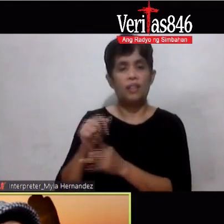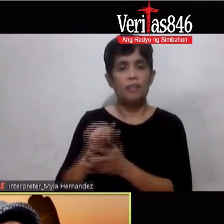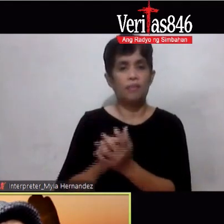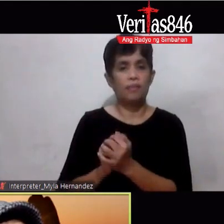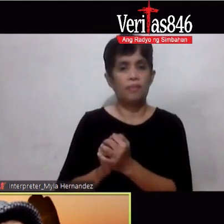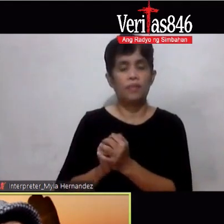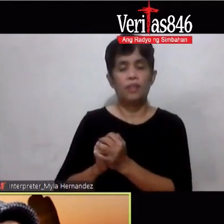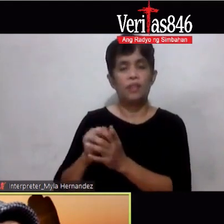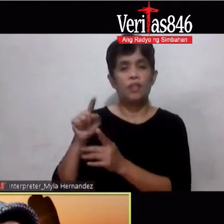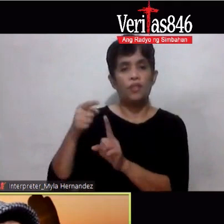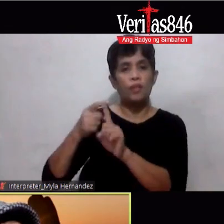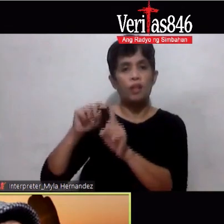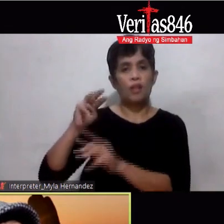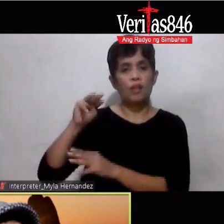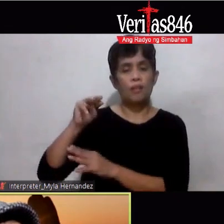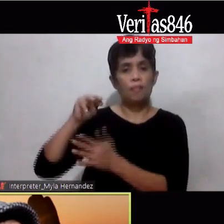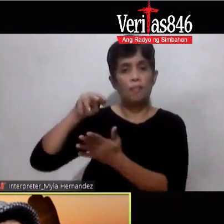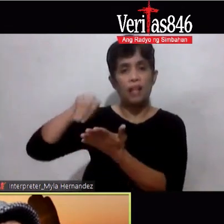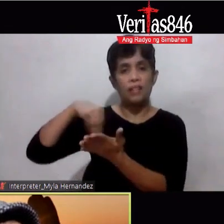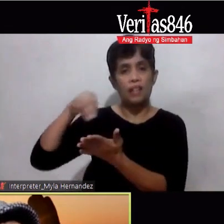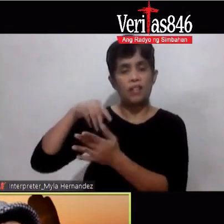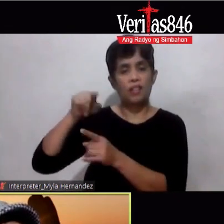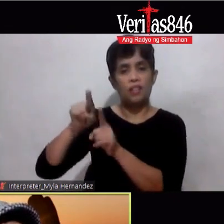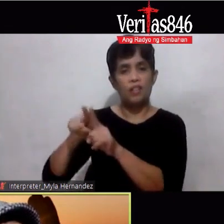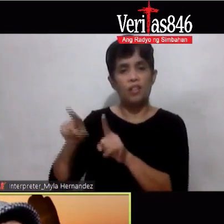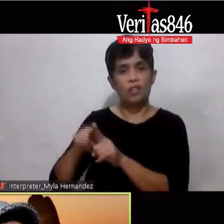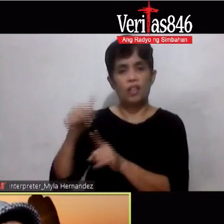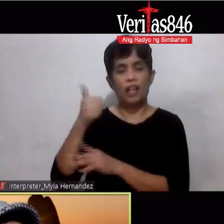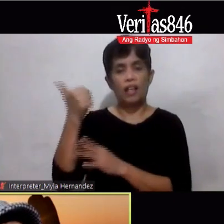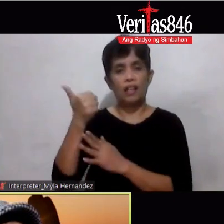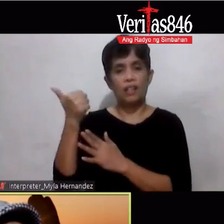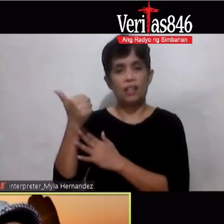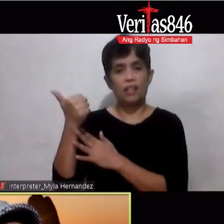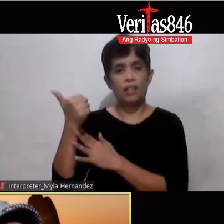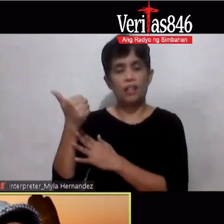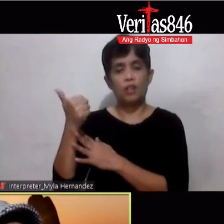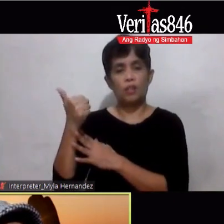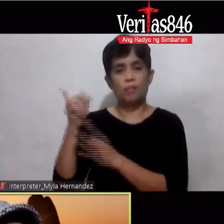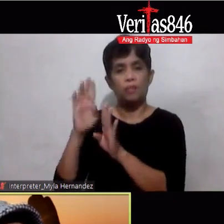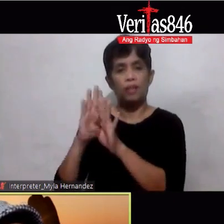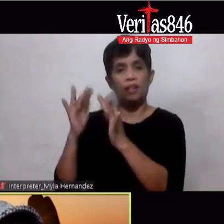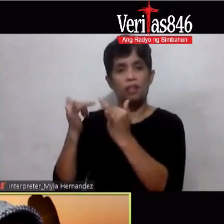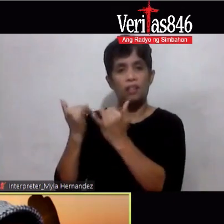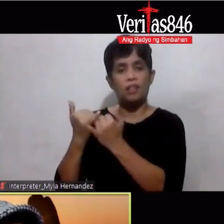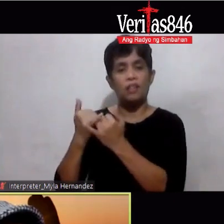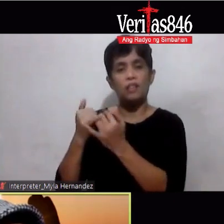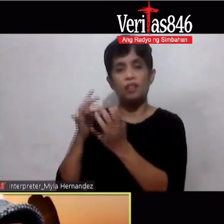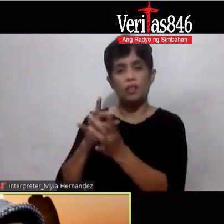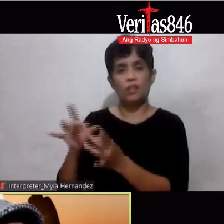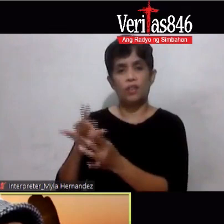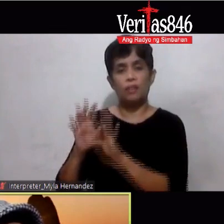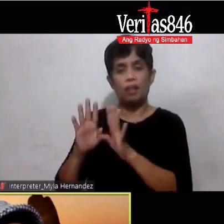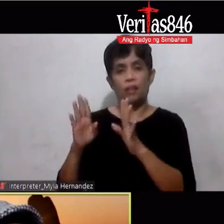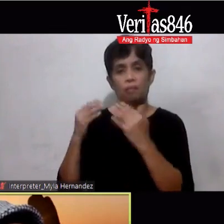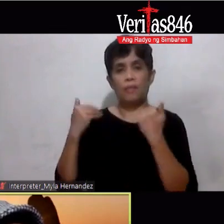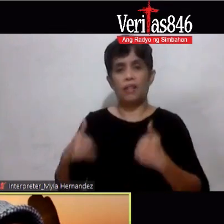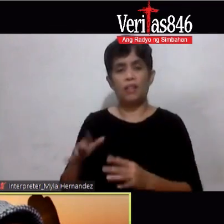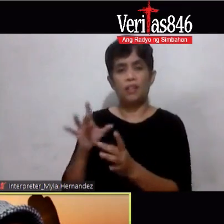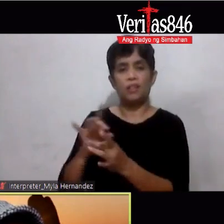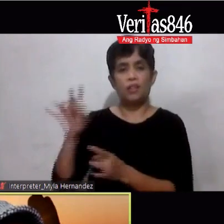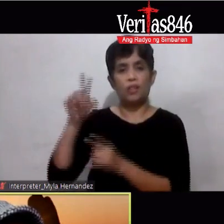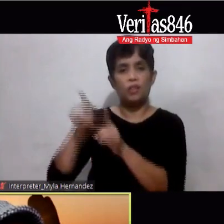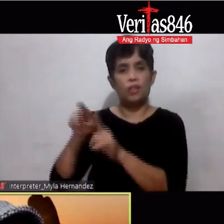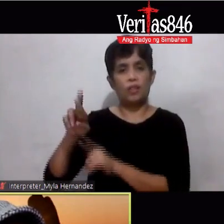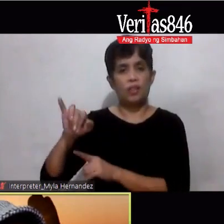Pamandaluyong Si Tommy Jacob I have a blessed Saturday Mga Kabade and Soul Especially to Brother Benson Enrique Hobes Jr